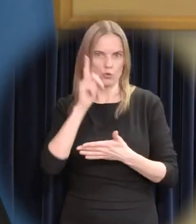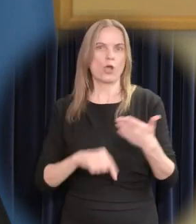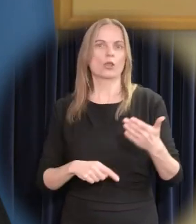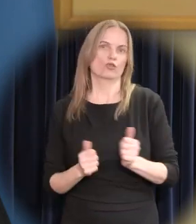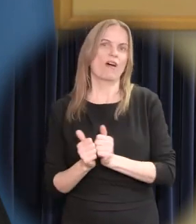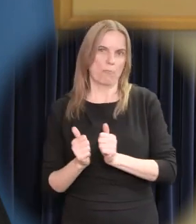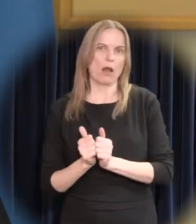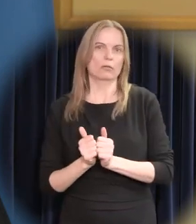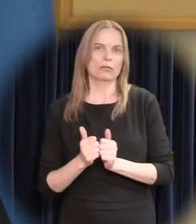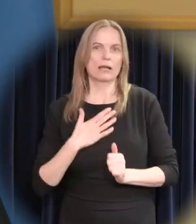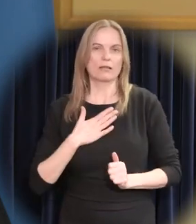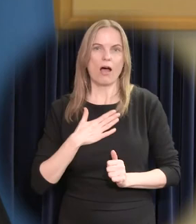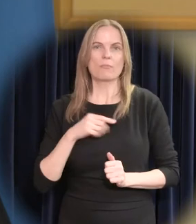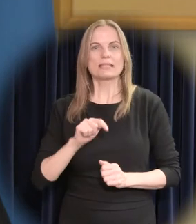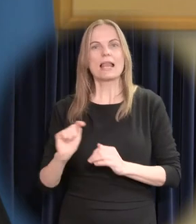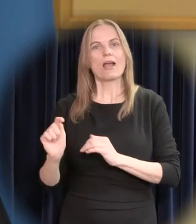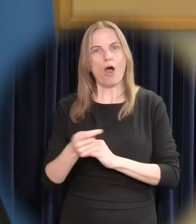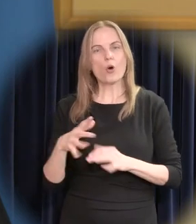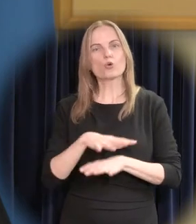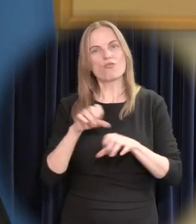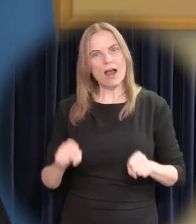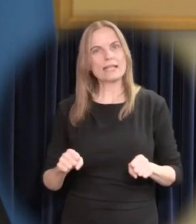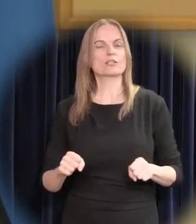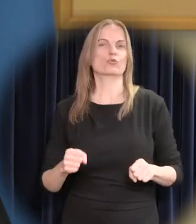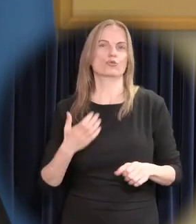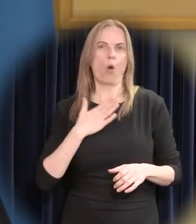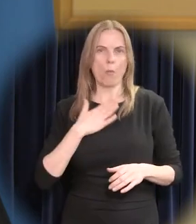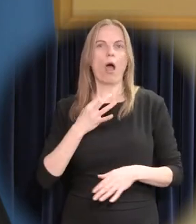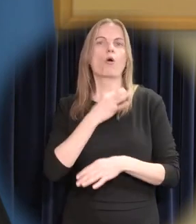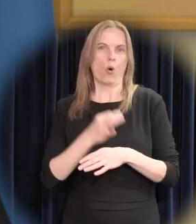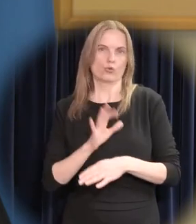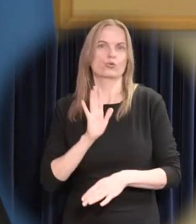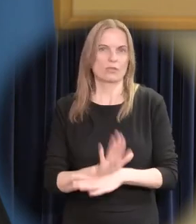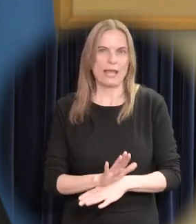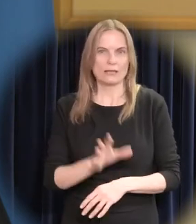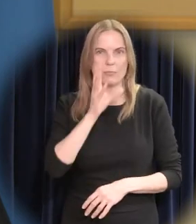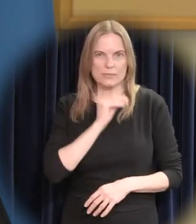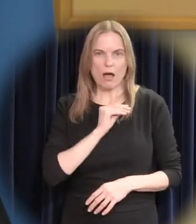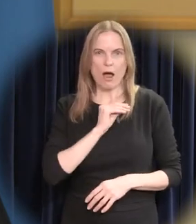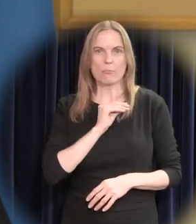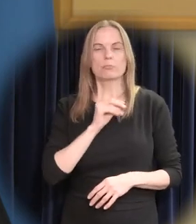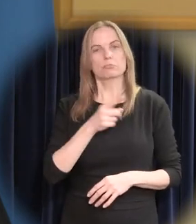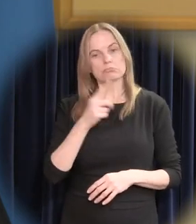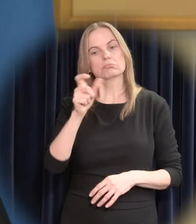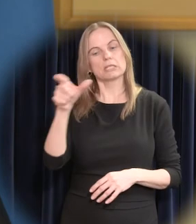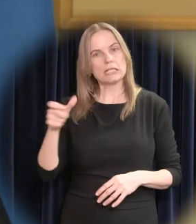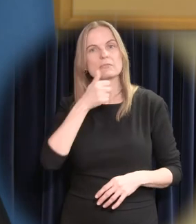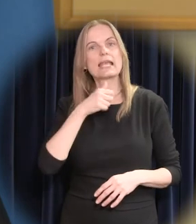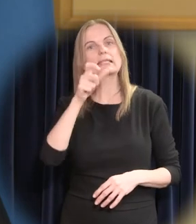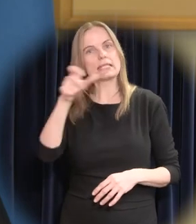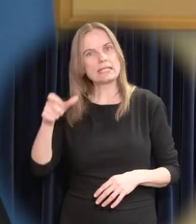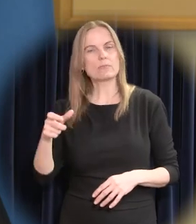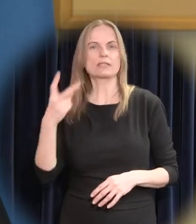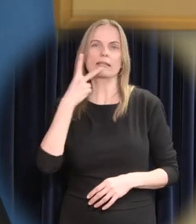Ainult sel viisil täidab valitsust kohustust oma enda rahva eest, kellest valdavenamus näeb Eestit jätkuvalt